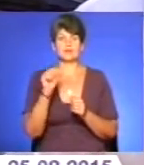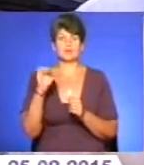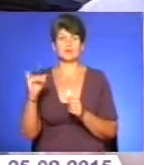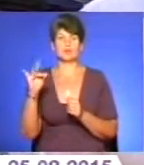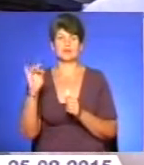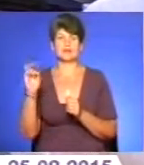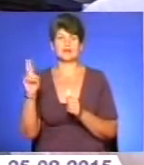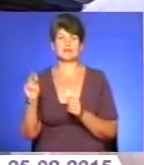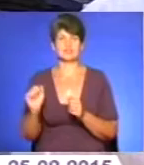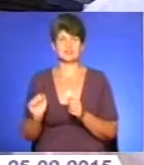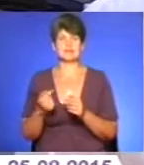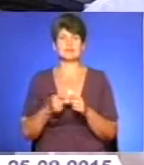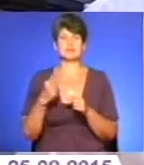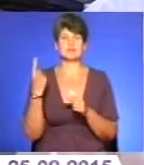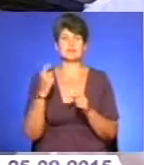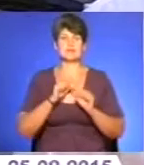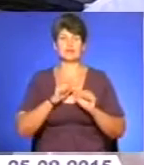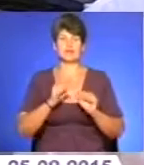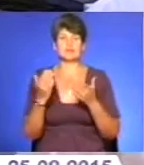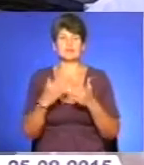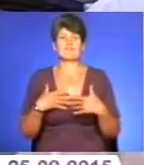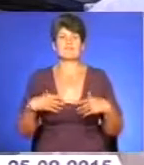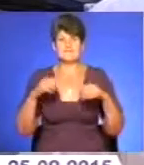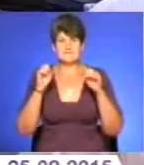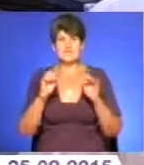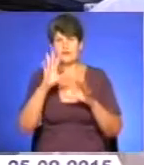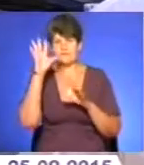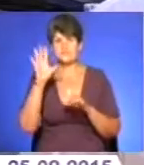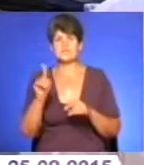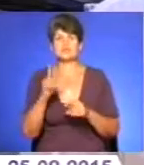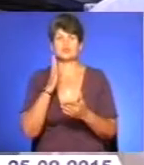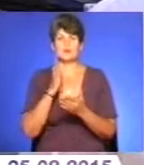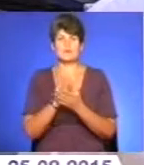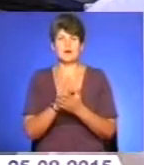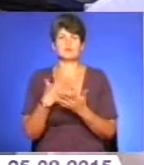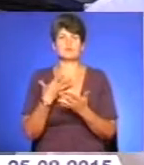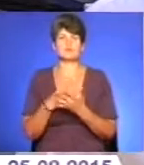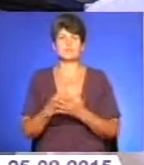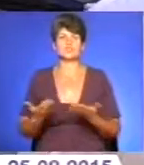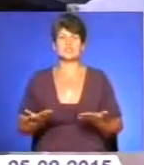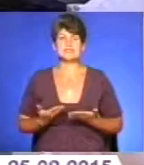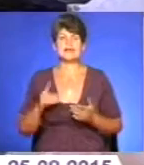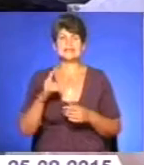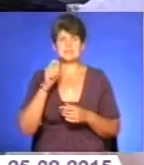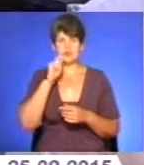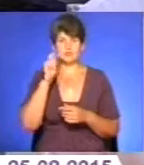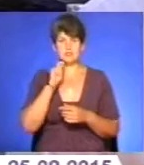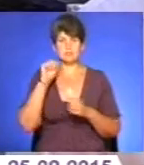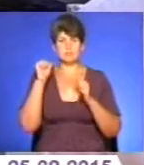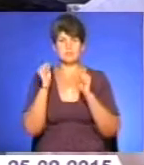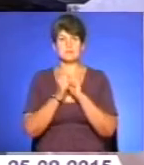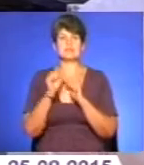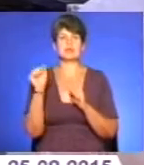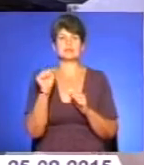також один з тих героїв, який віддав все, що мав у своє молоде життя, віддав своє життя за Україну. Тому пам'ять про Андрія